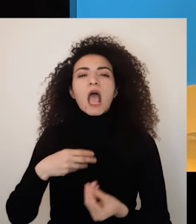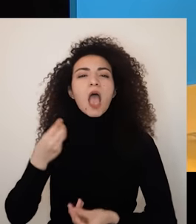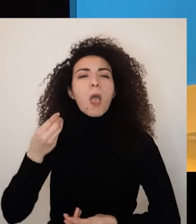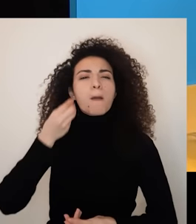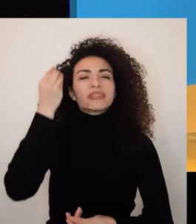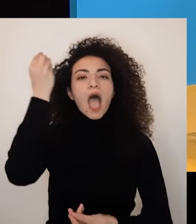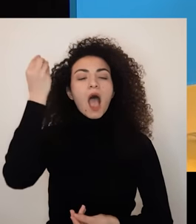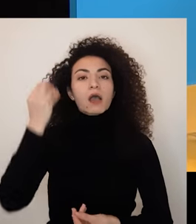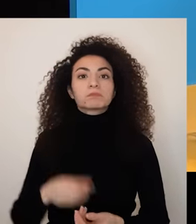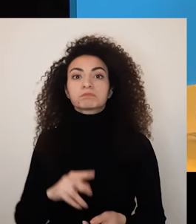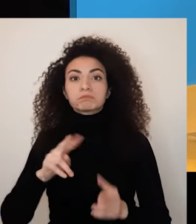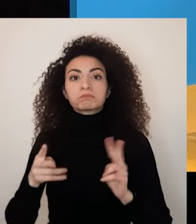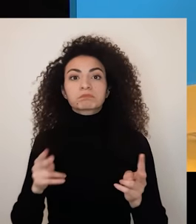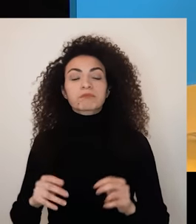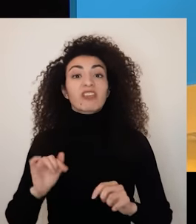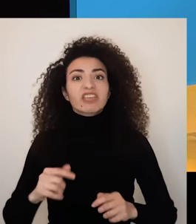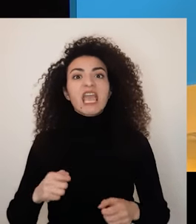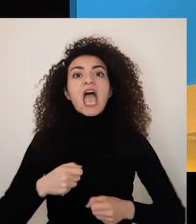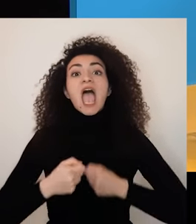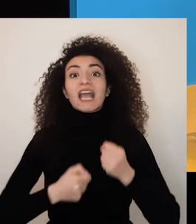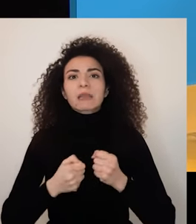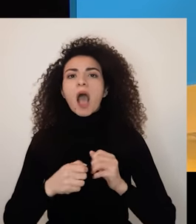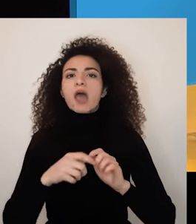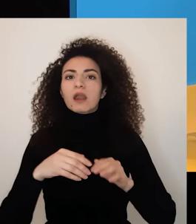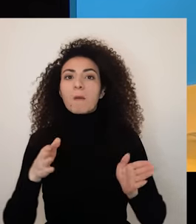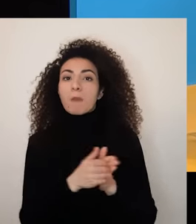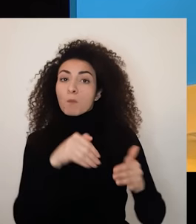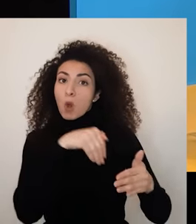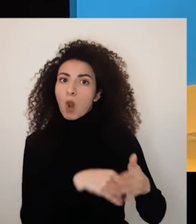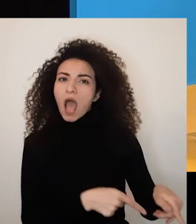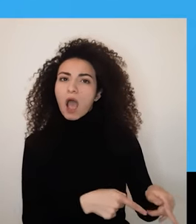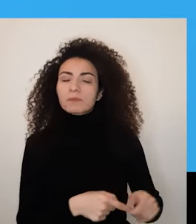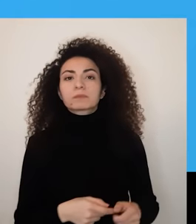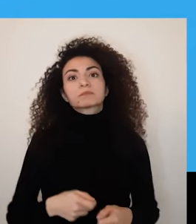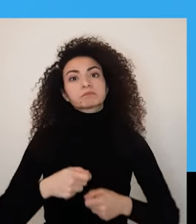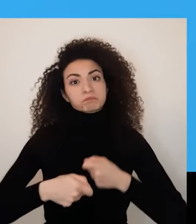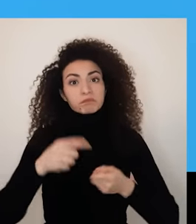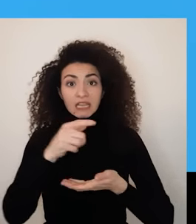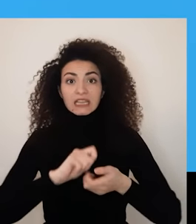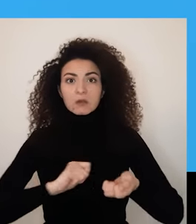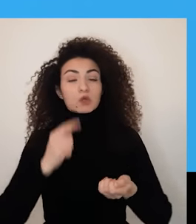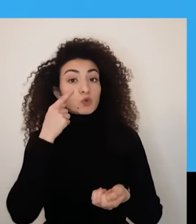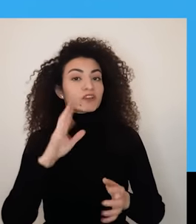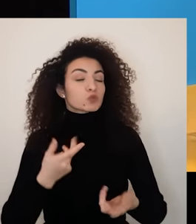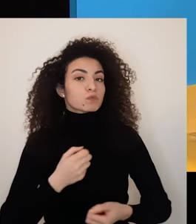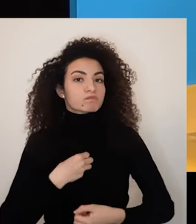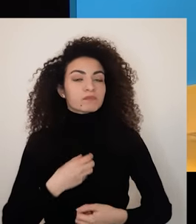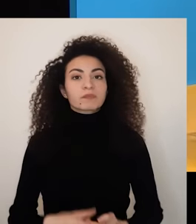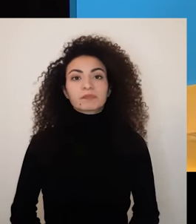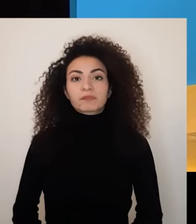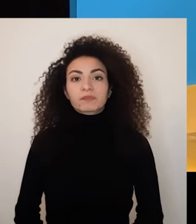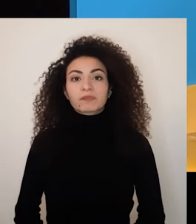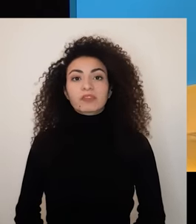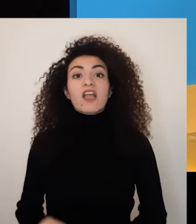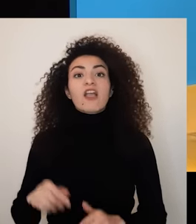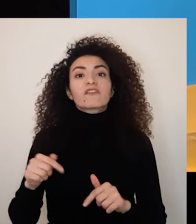إلى إكمال هذا الاختبار واللي حيظهر لك أفضل خمس نقاط قوة موجودة بالفطرة عندك القيم